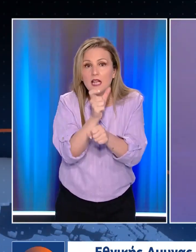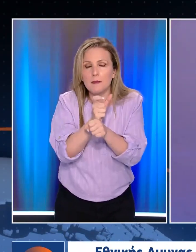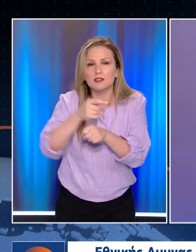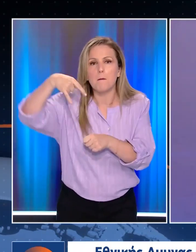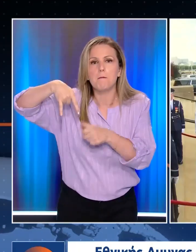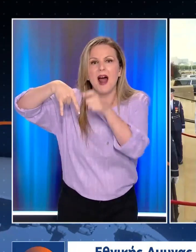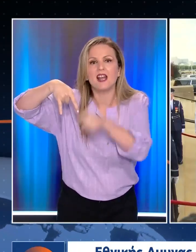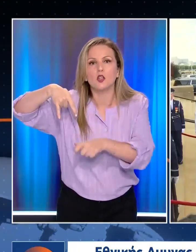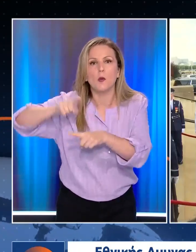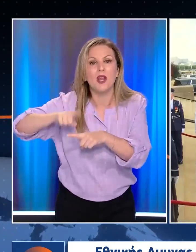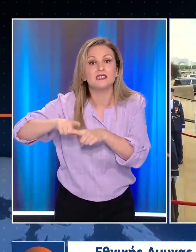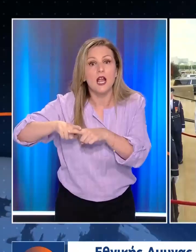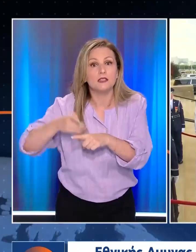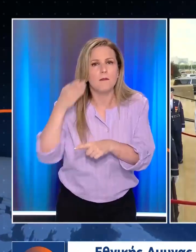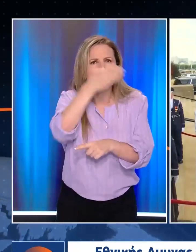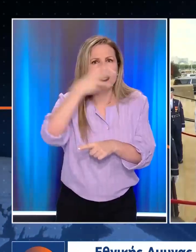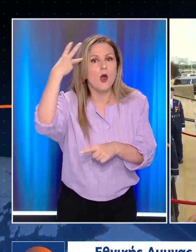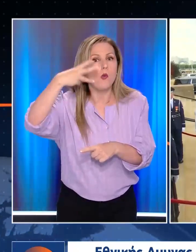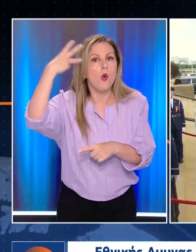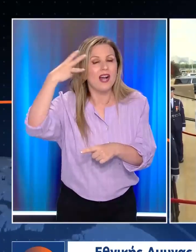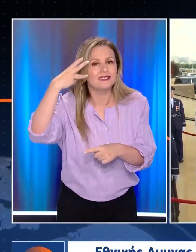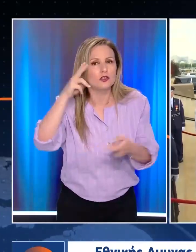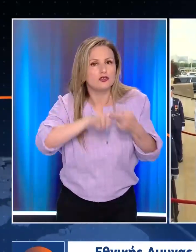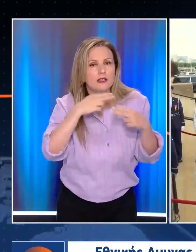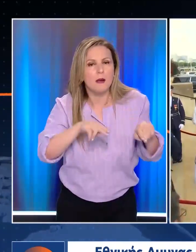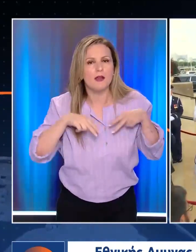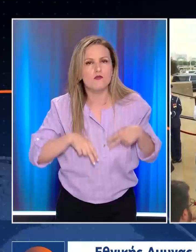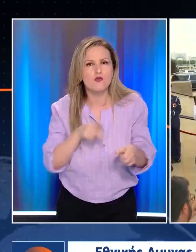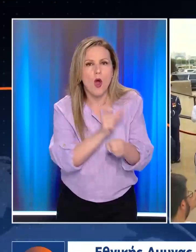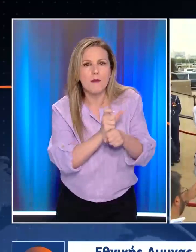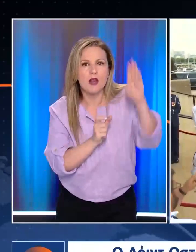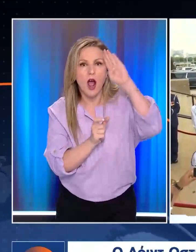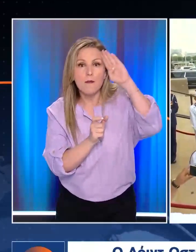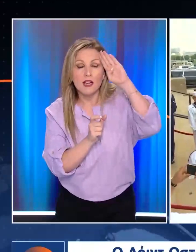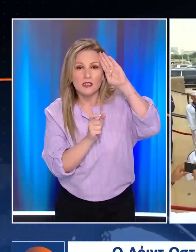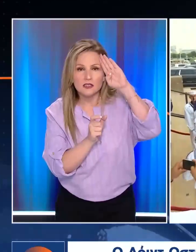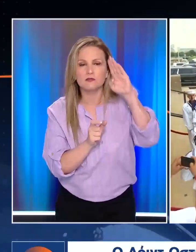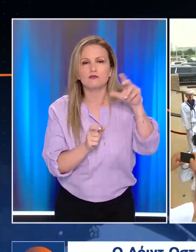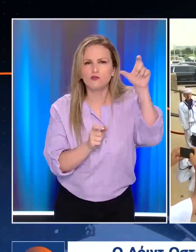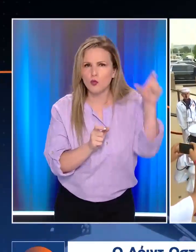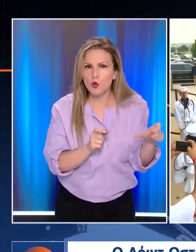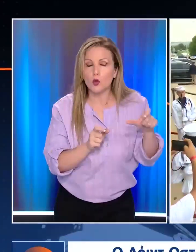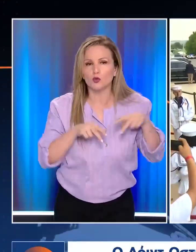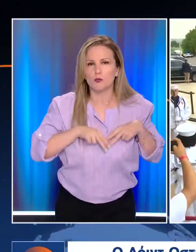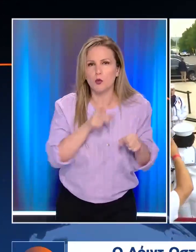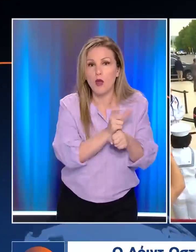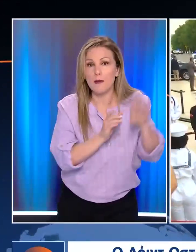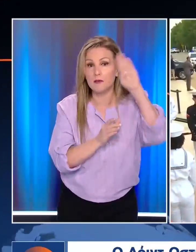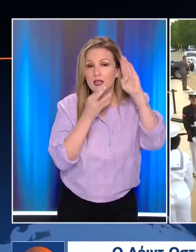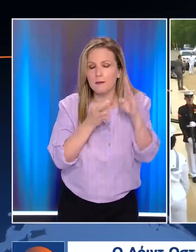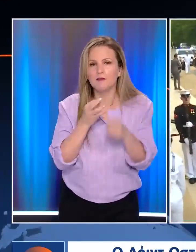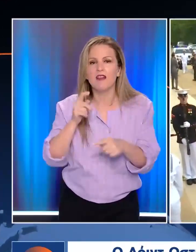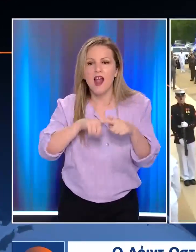Παναγιωτόπουλος κατά τη διάρκεια συναντησής του με τον Αμερικανό ομολογό του στην Ουάσιγκτον. Ο Λόιντ Όστιν από την πλευρά του χαρακτήρισε τις